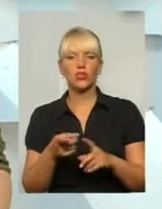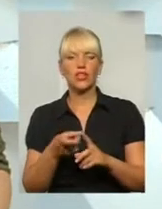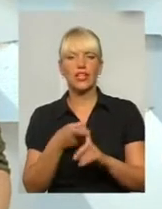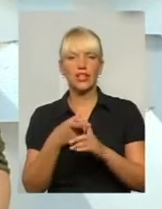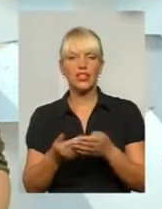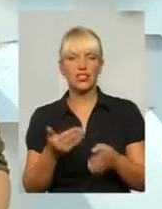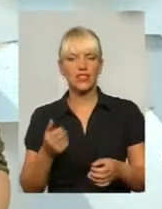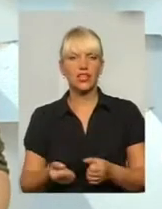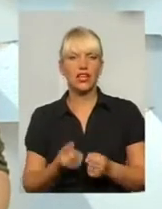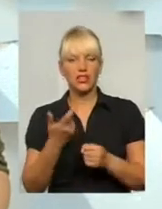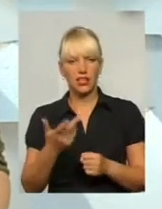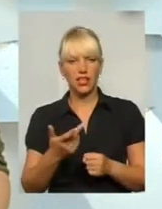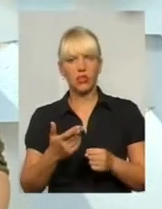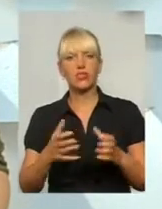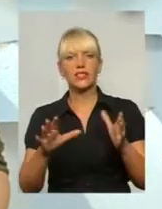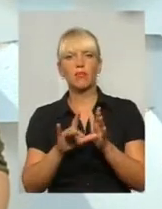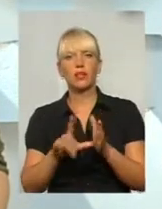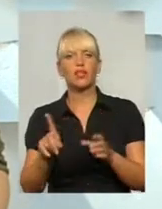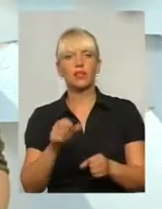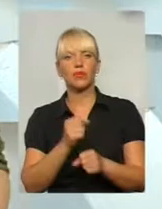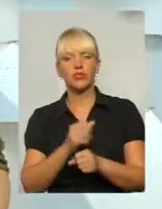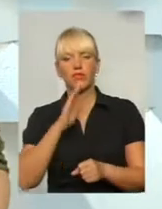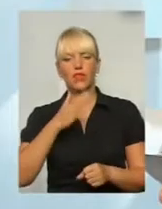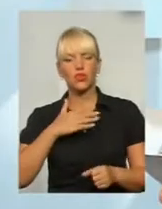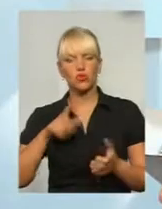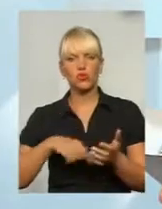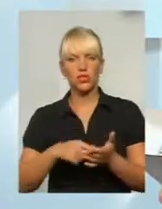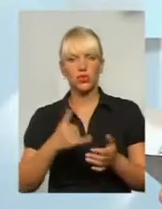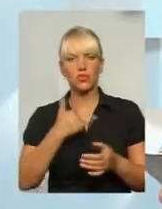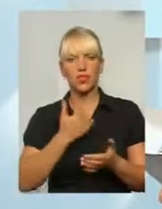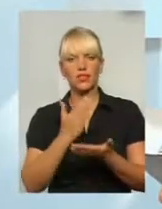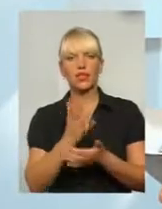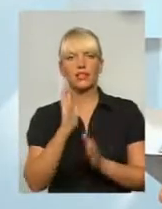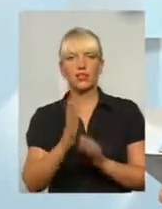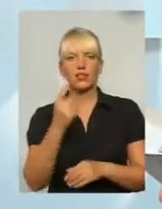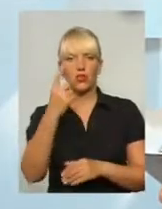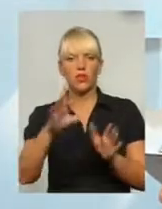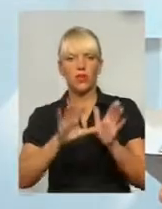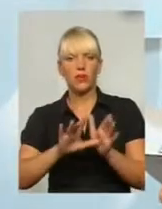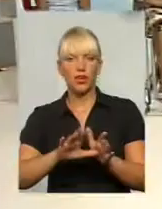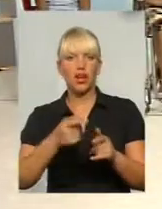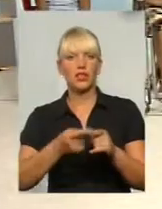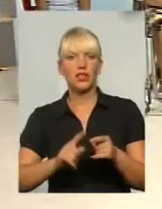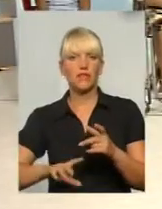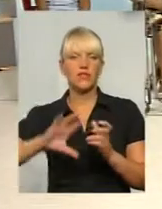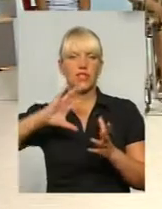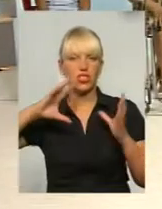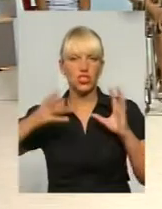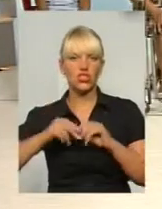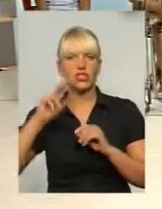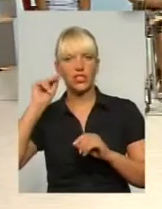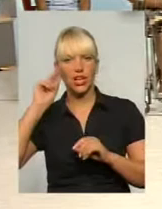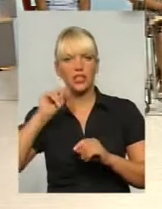які працюють в місті. У нас в місті на сьогоднішній день працює одна бригада. Взагалі ця чисельність